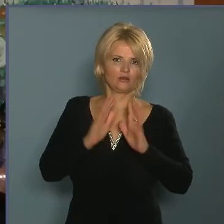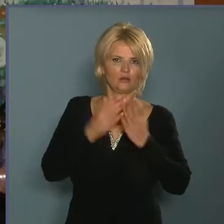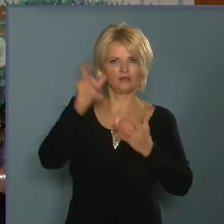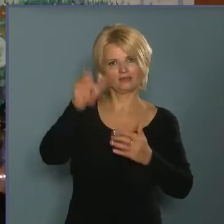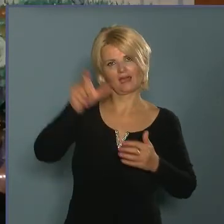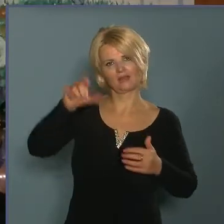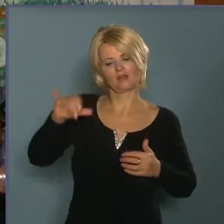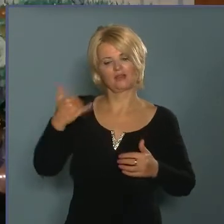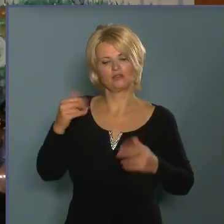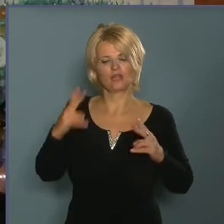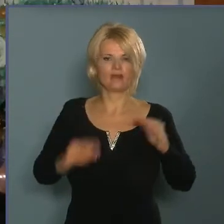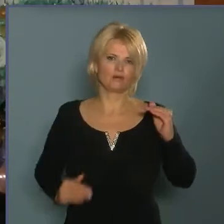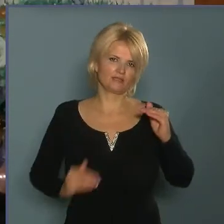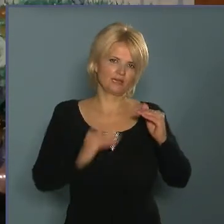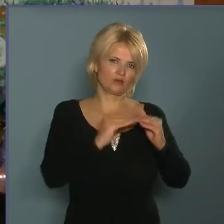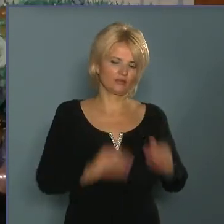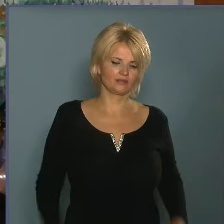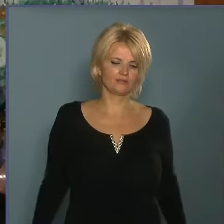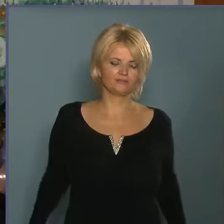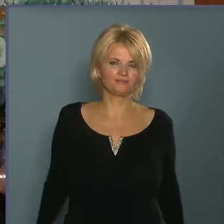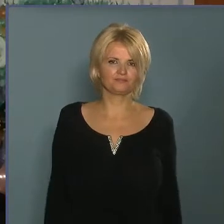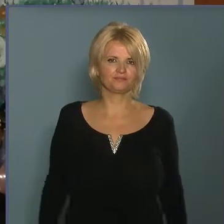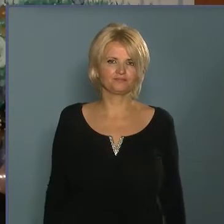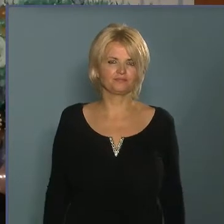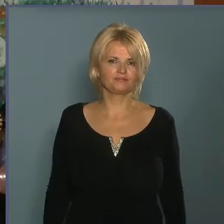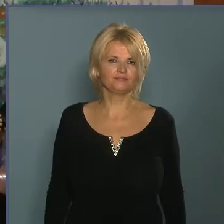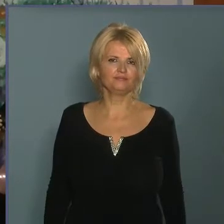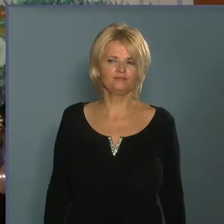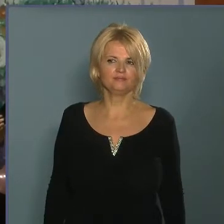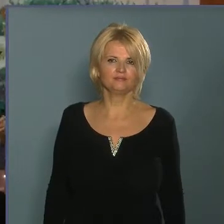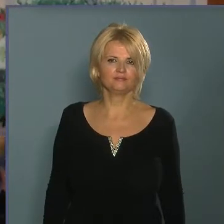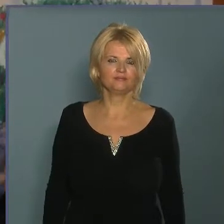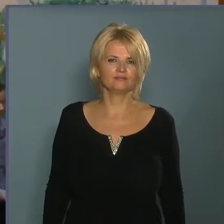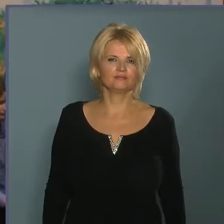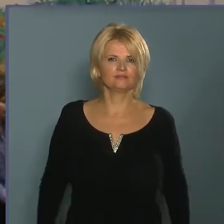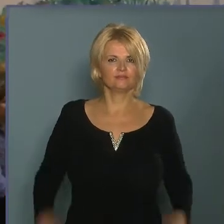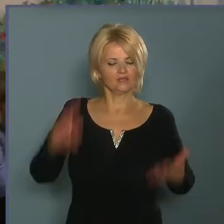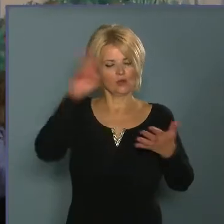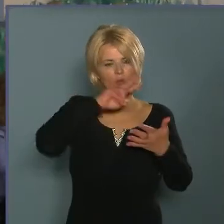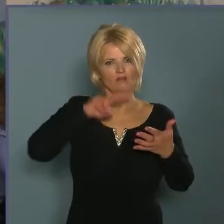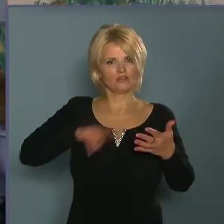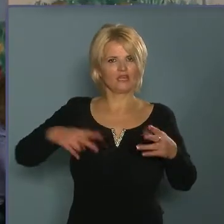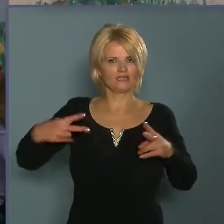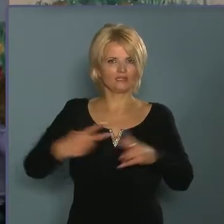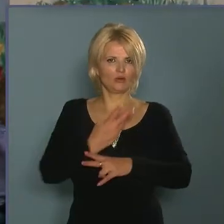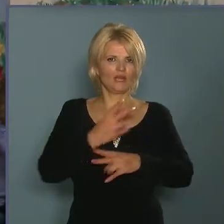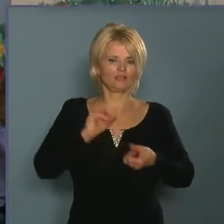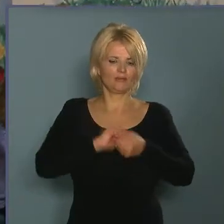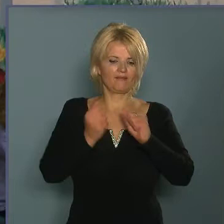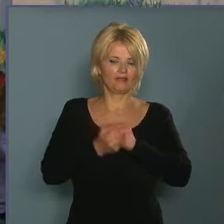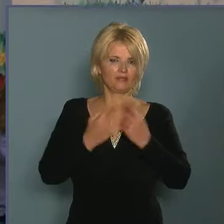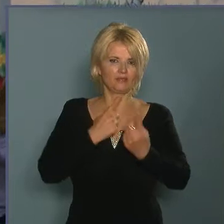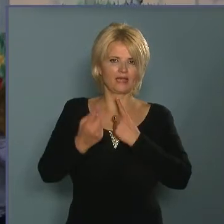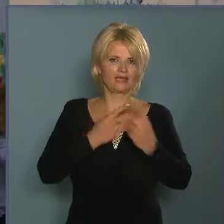kapkodni a fejünket és kell fölzárkoznunk ehhez. Ahogy változtak az olvasáshoz való viszonyulások, az olvasási szokások, a